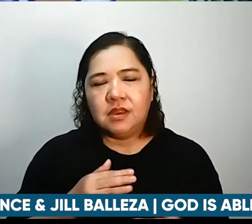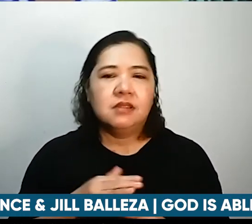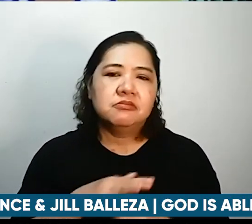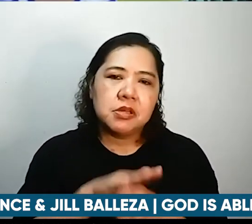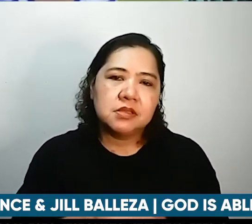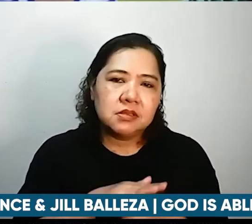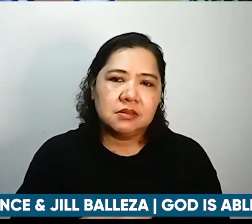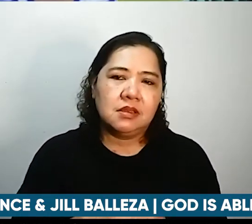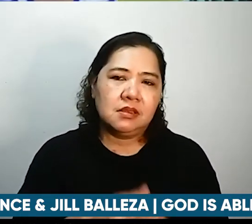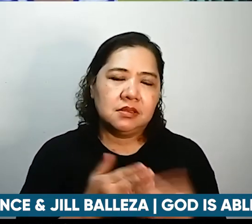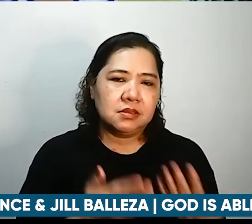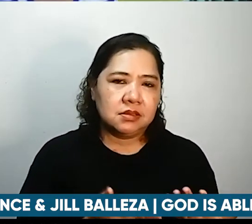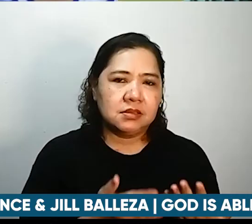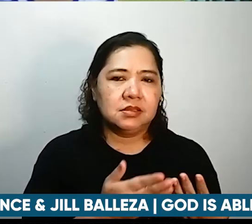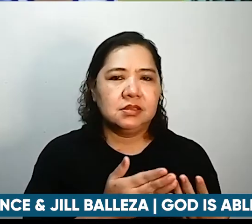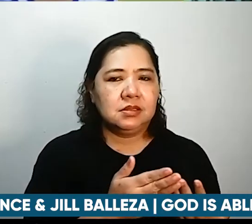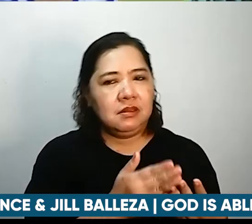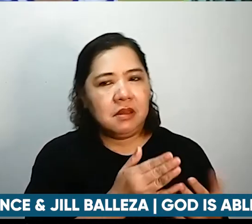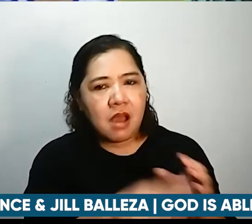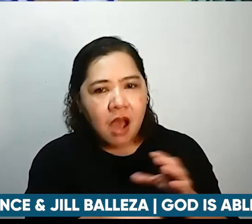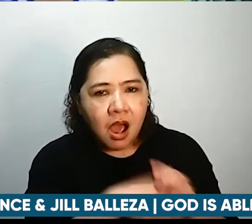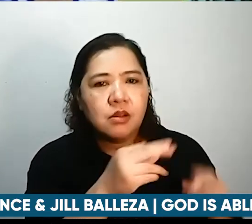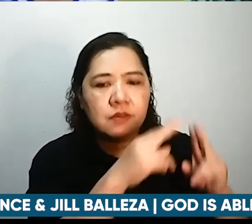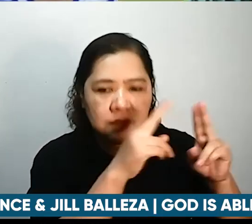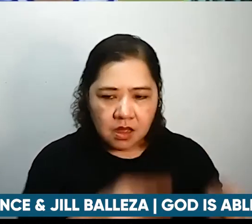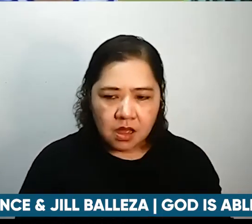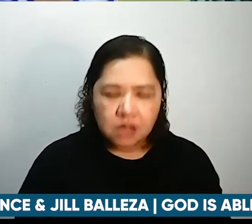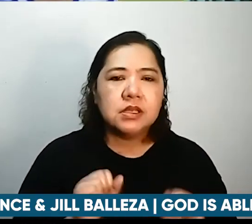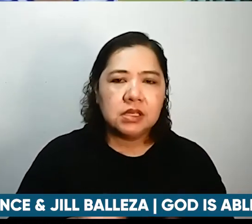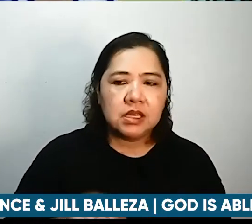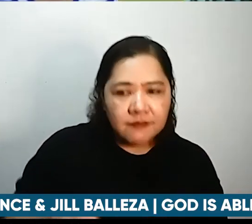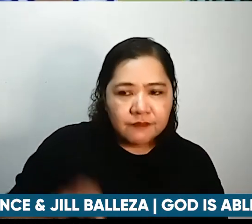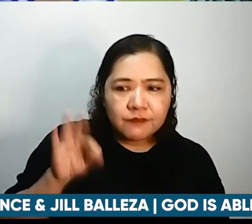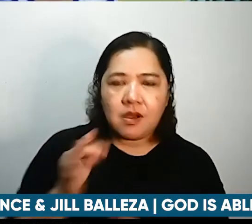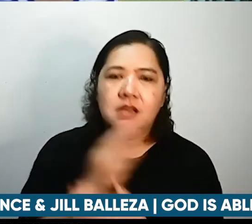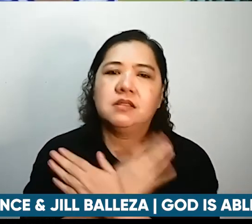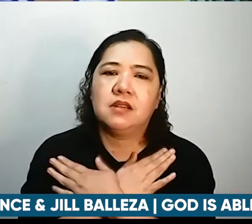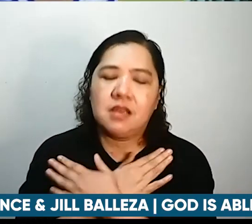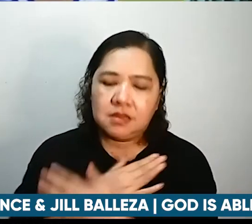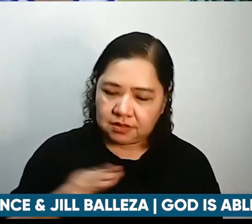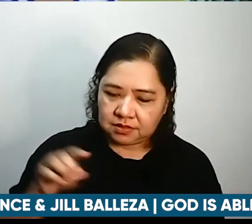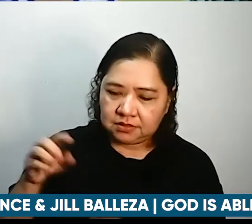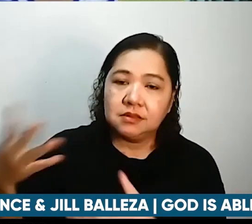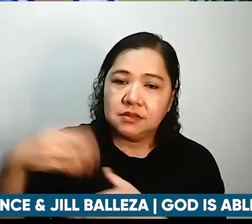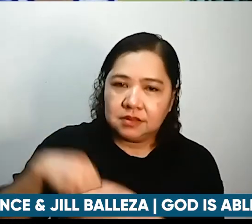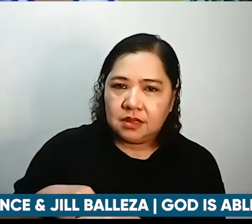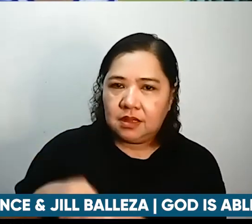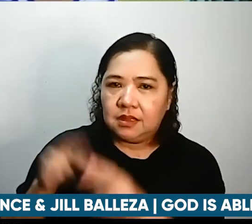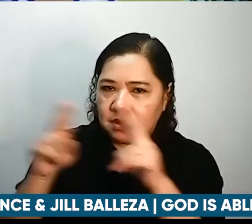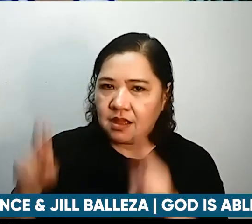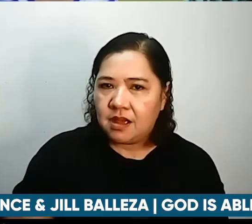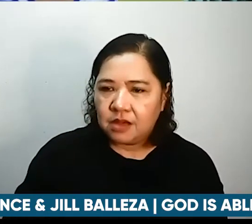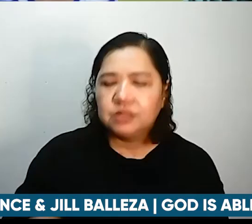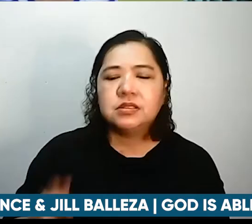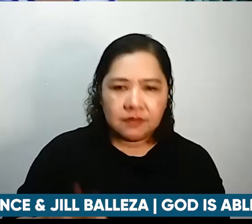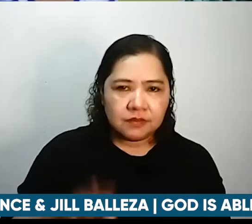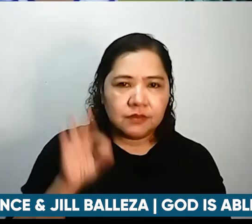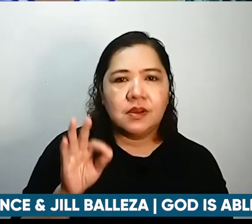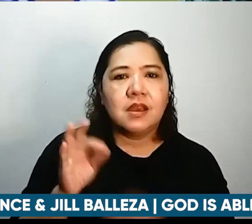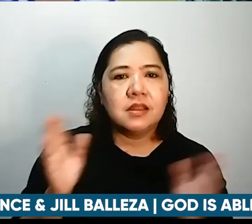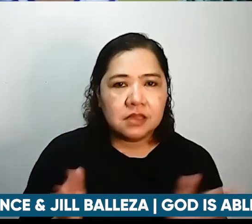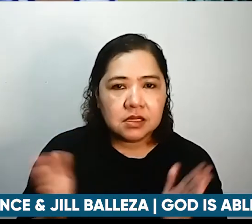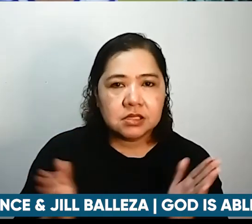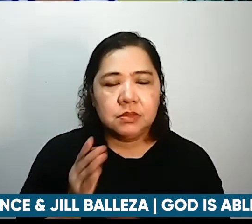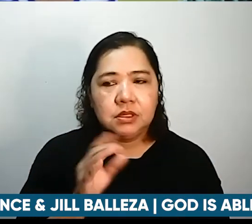makahanap ng kapahingahan kapag napapagod na at makahanap ng encouragement kapag nadidisappoint ka sa isang bagay